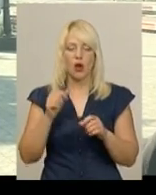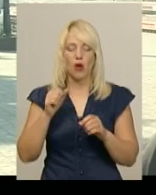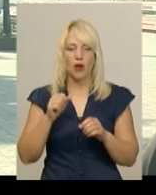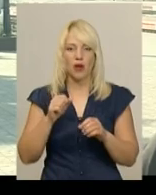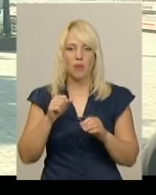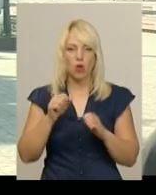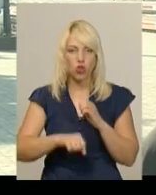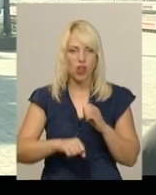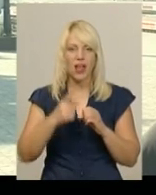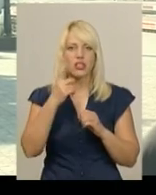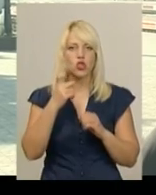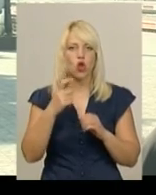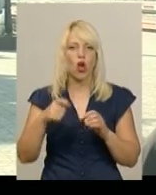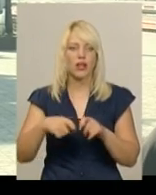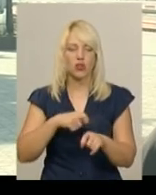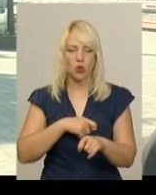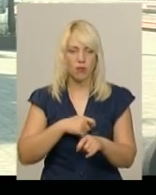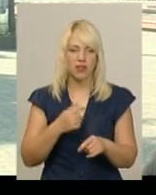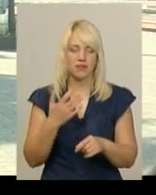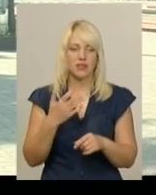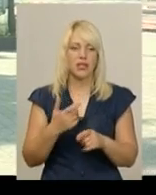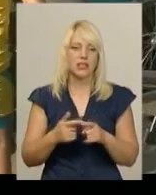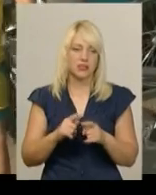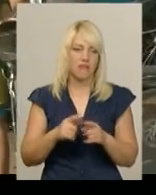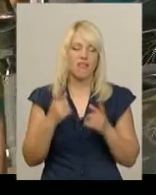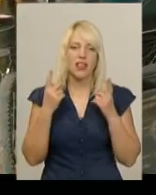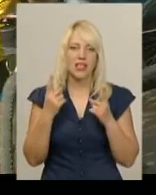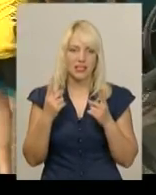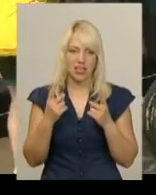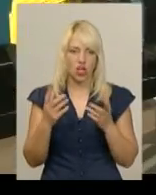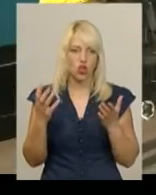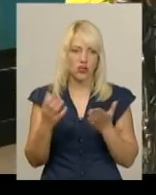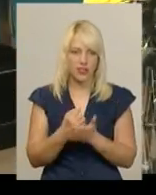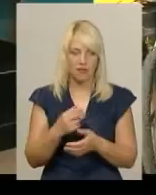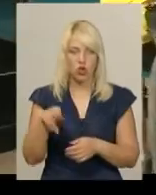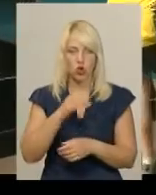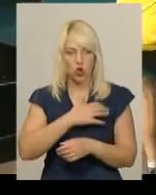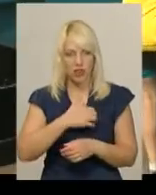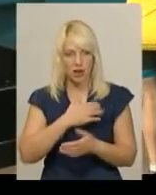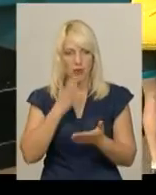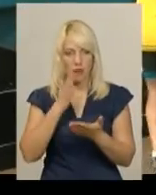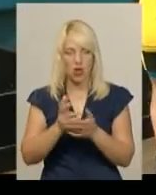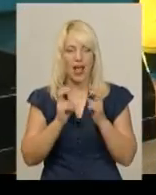5-6 годин, це, я думаю, досить велике досягнення». До Деражні прямували електричкою.